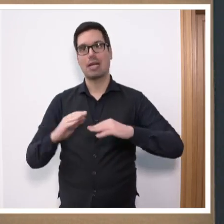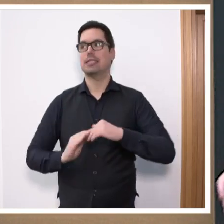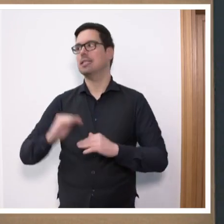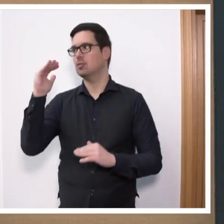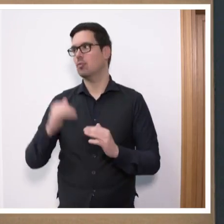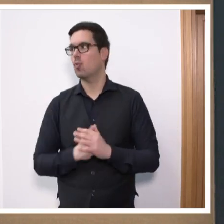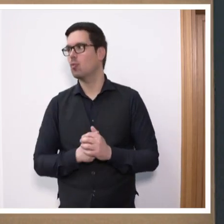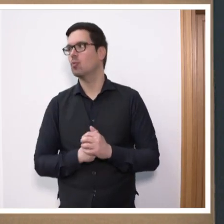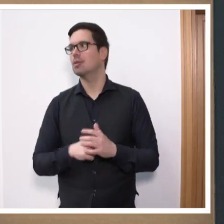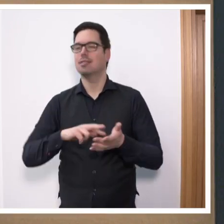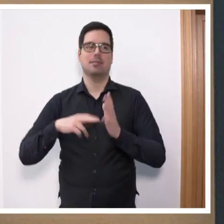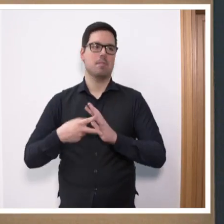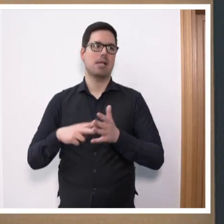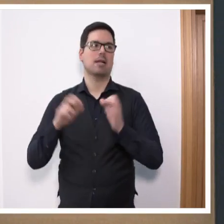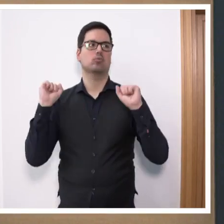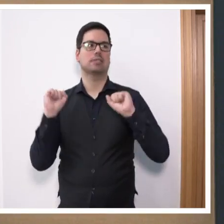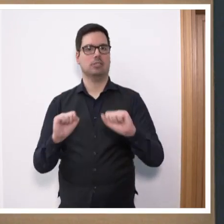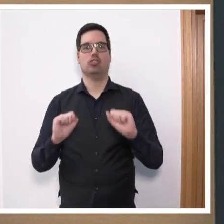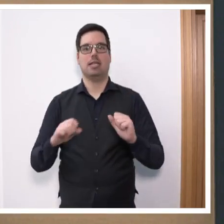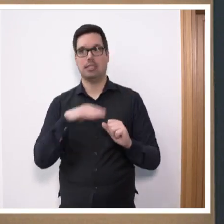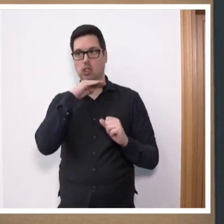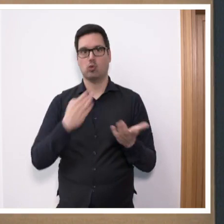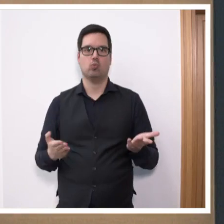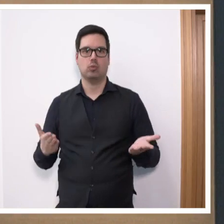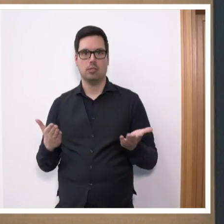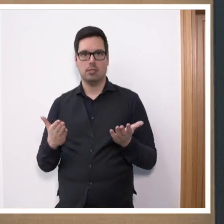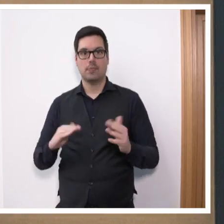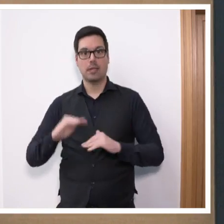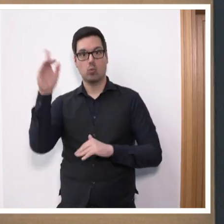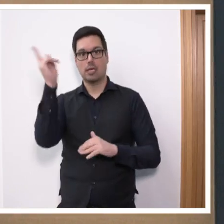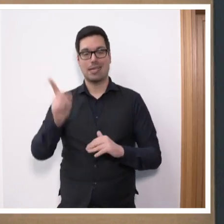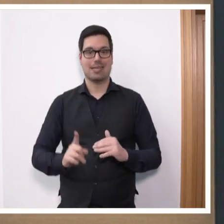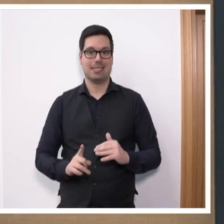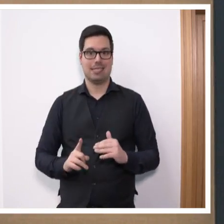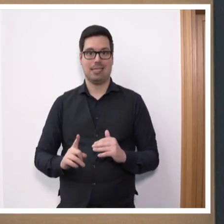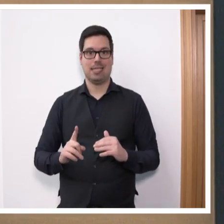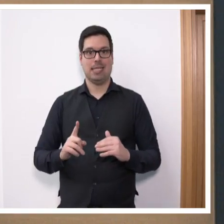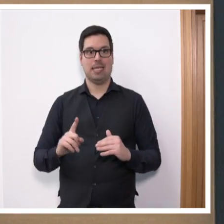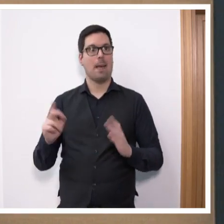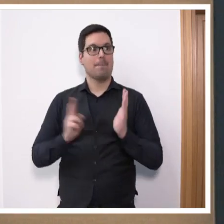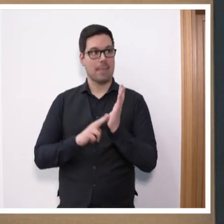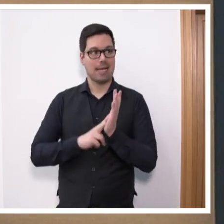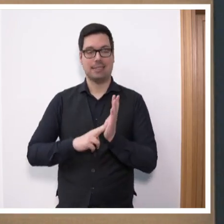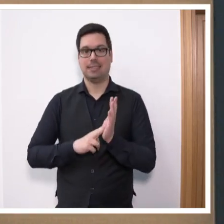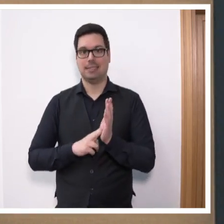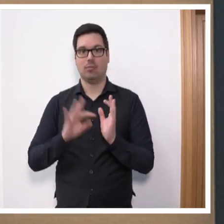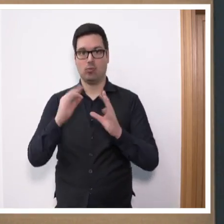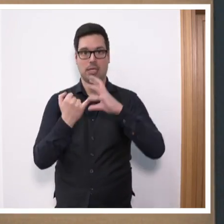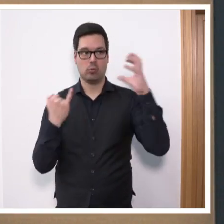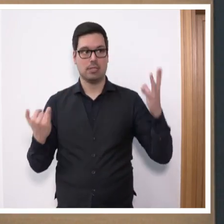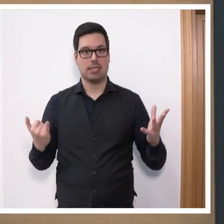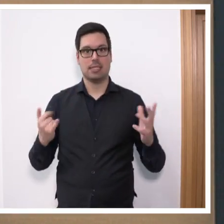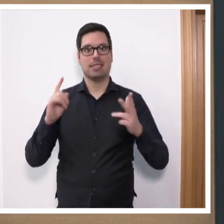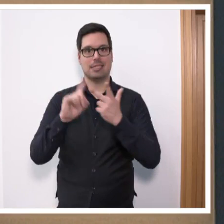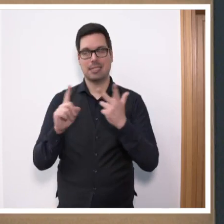hoch ist, die Planungssicherheit nicht gegeben ist. Und auch er spricht von den hohen Energiepreisen, die eine Gefahr sind für die Industrie. Und dann kommen